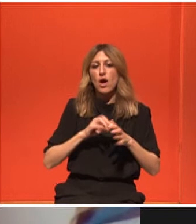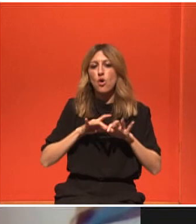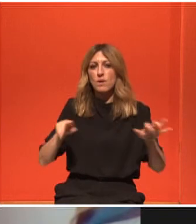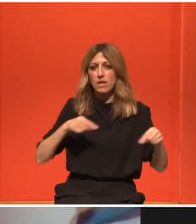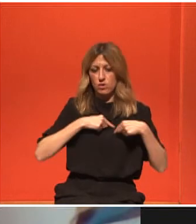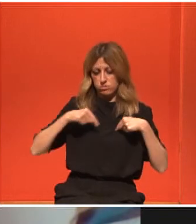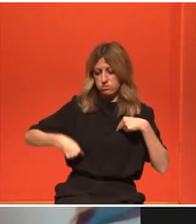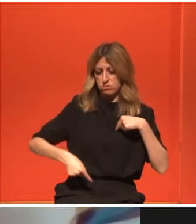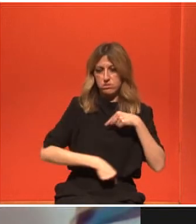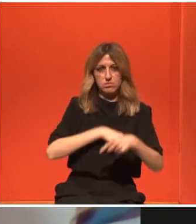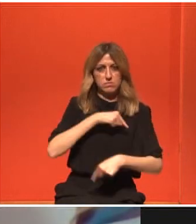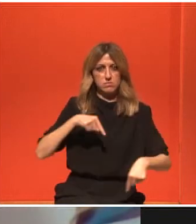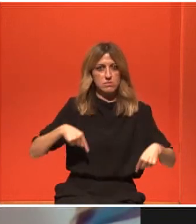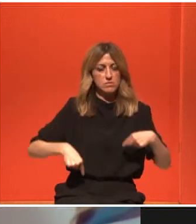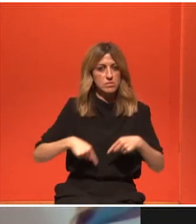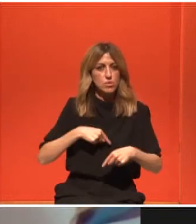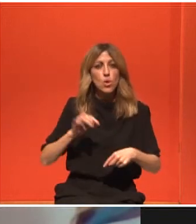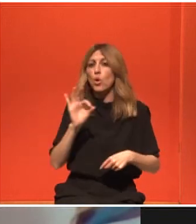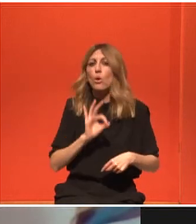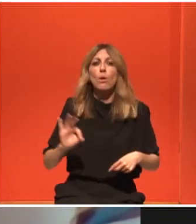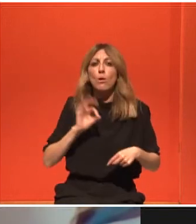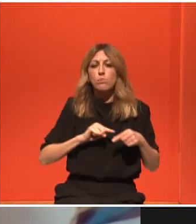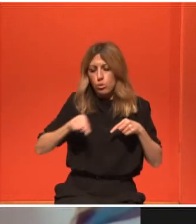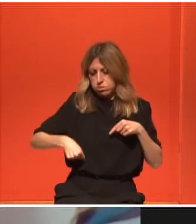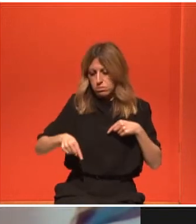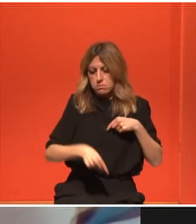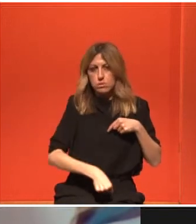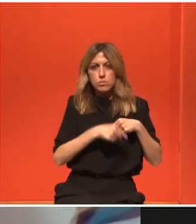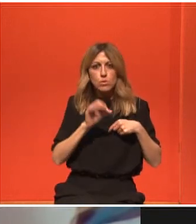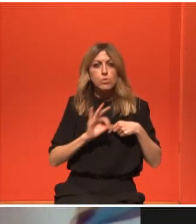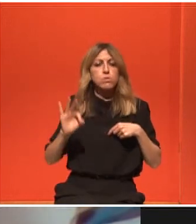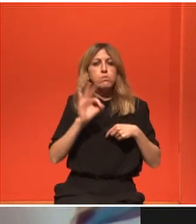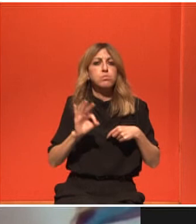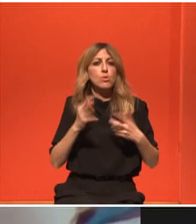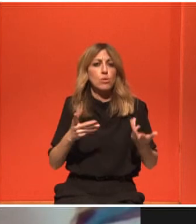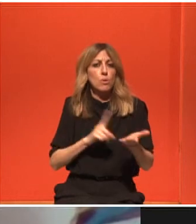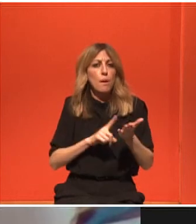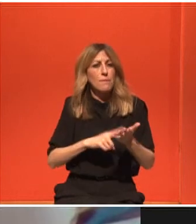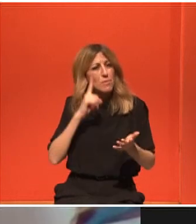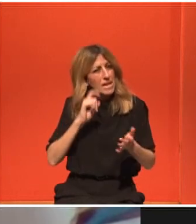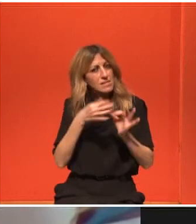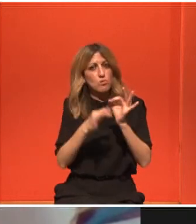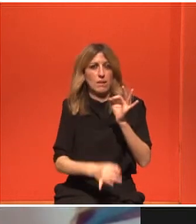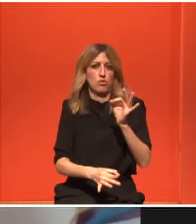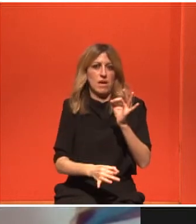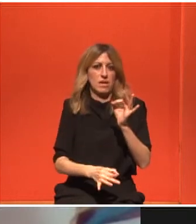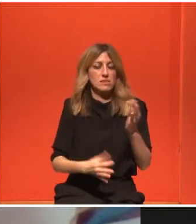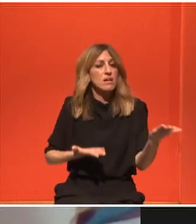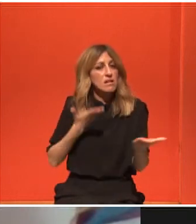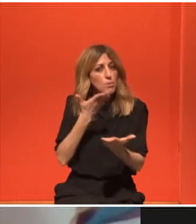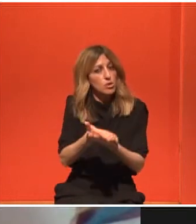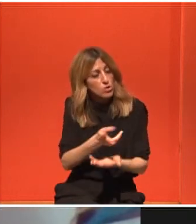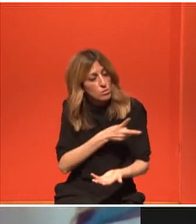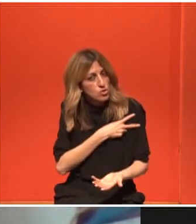πού είναι αυτές οι μεταστάσεις, για να ξέρεις τι είναι αυτό που προτείνεις, για να μην φορτίζεις μια περιοχή η οποία μπορεί να